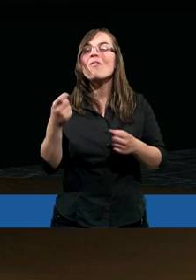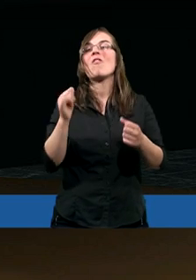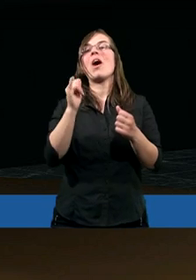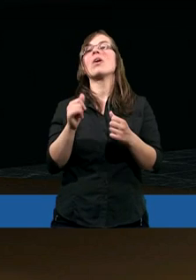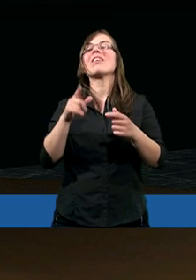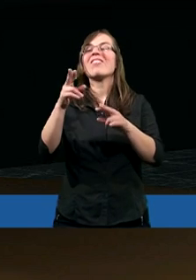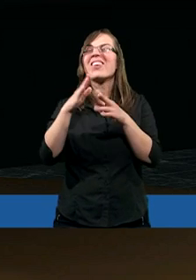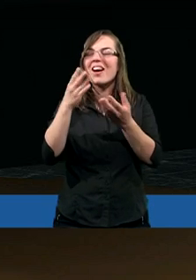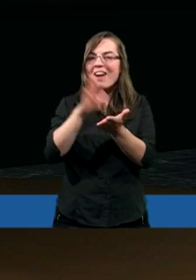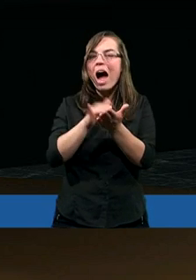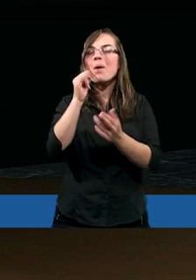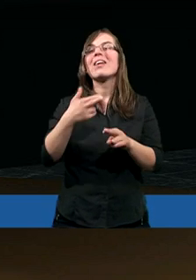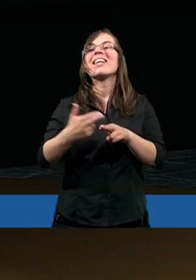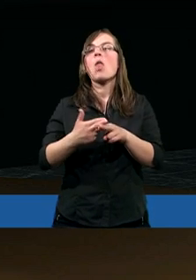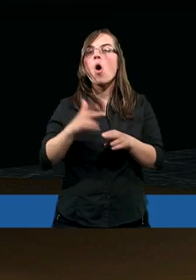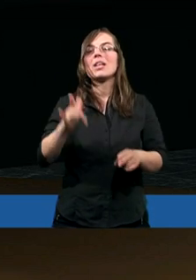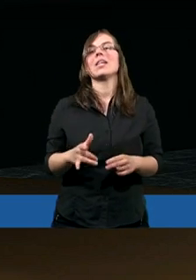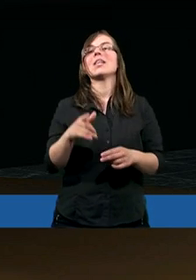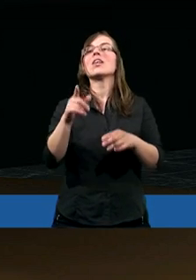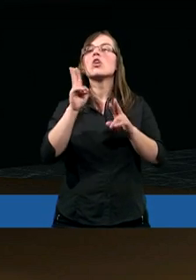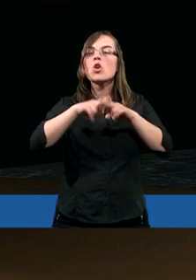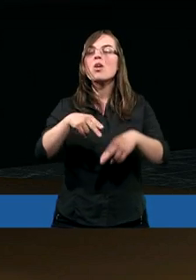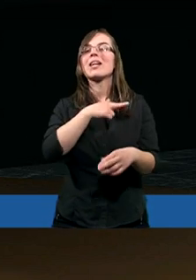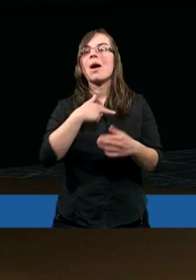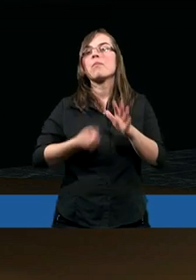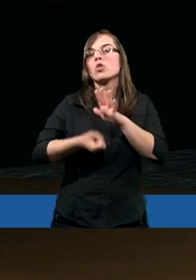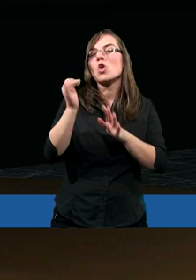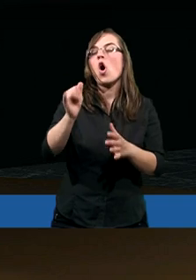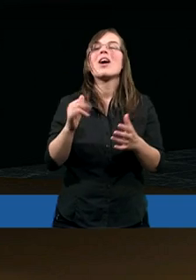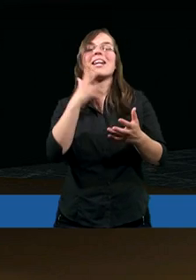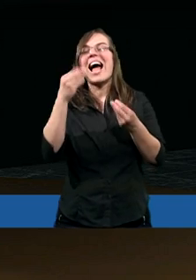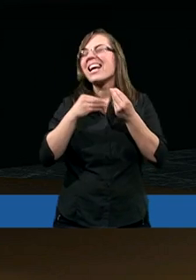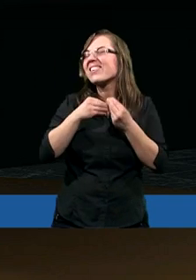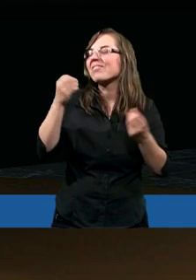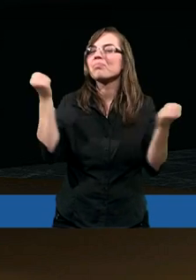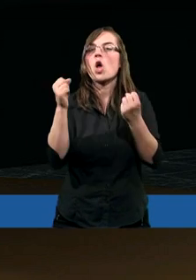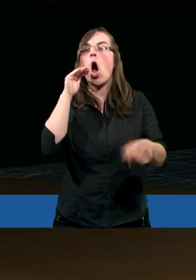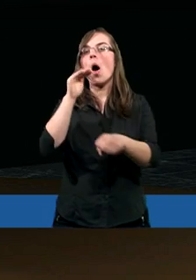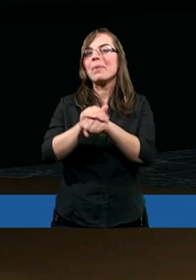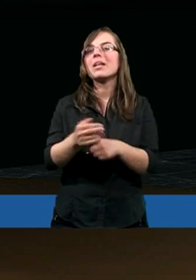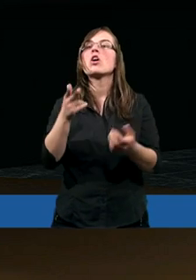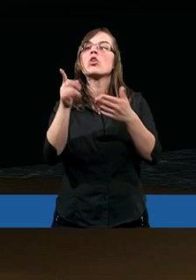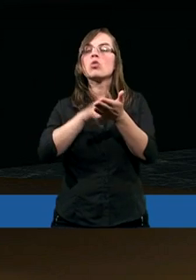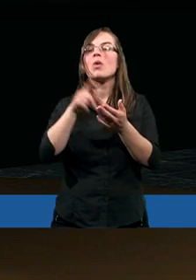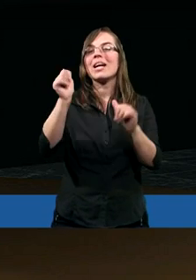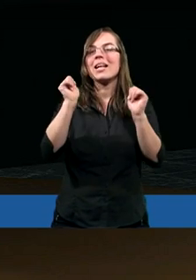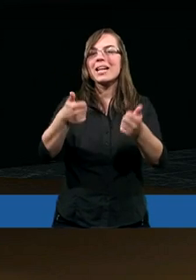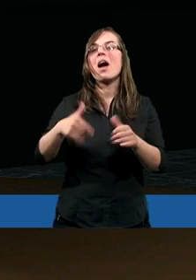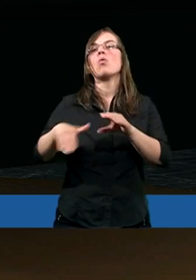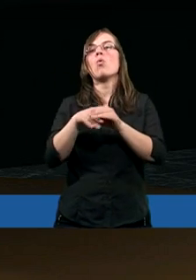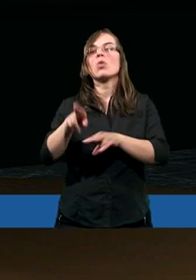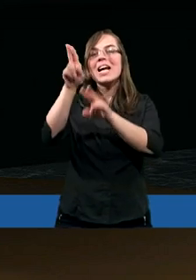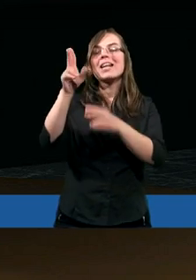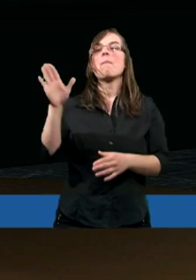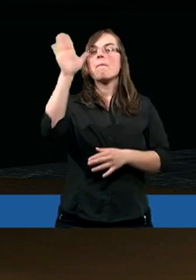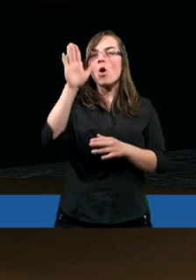chwalę i cnotę, przez które darowane nam zostały drogie i największe obietnice, abyście przez nie stali się uczestnikami